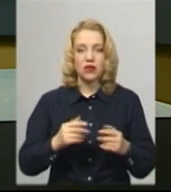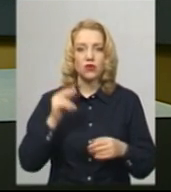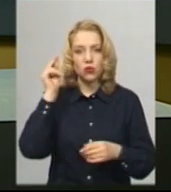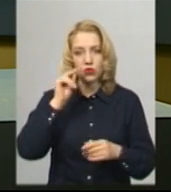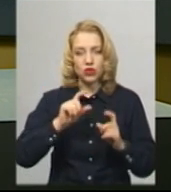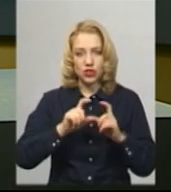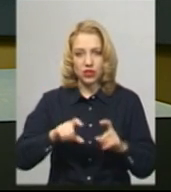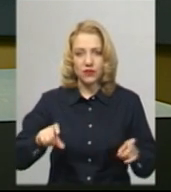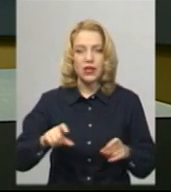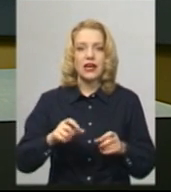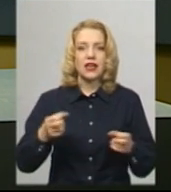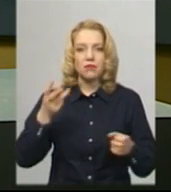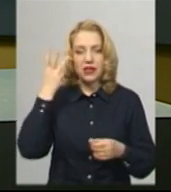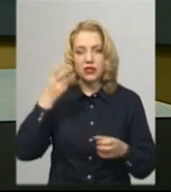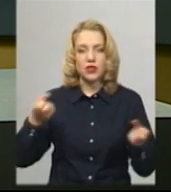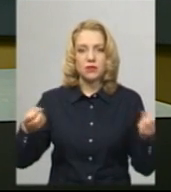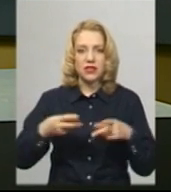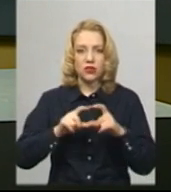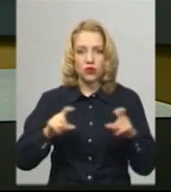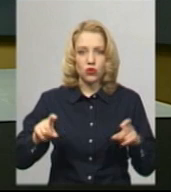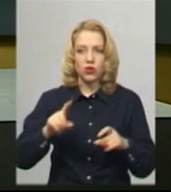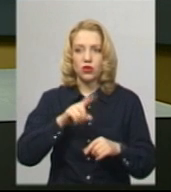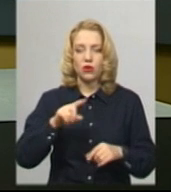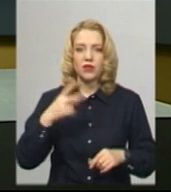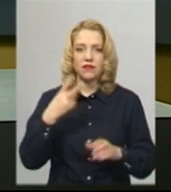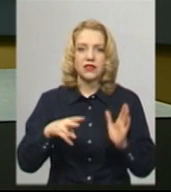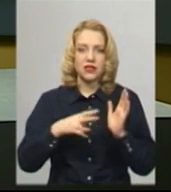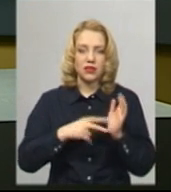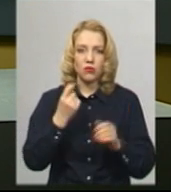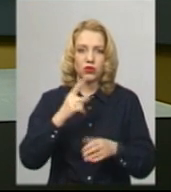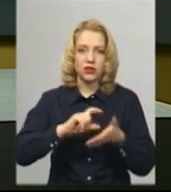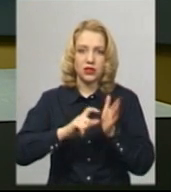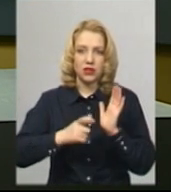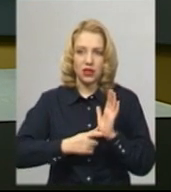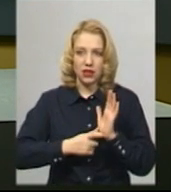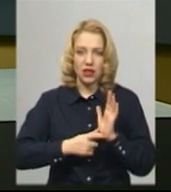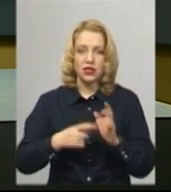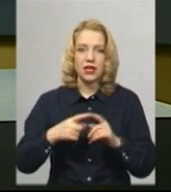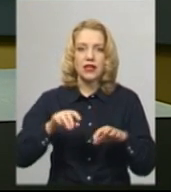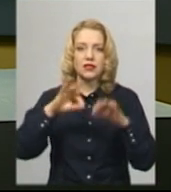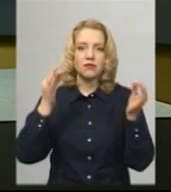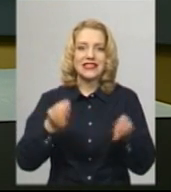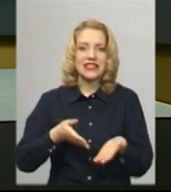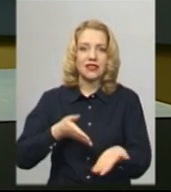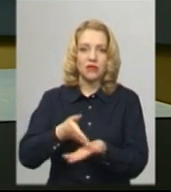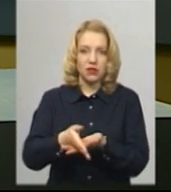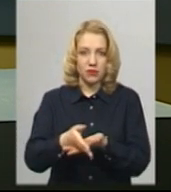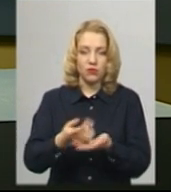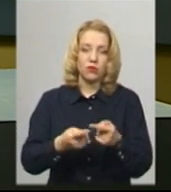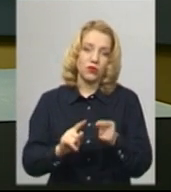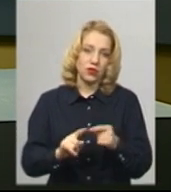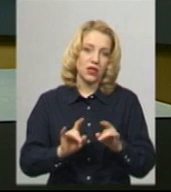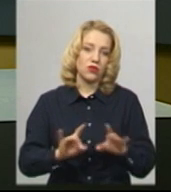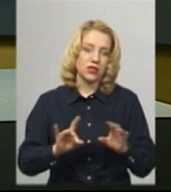Хмельницької спеціалізованої загальноосвітньої школи номер 27 імені Дмитра Іваха з мистецьким напрямком. Про це каже